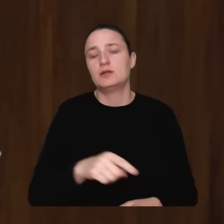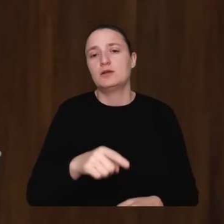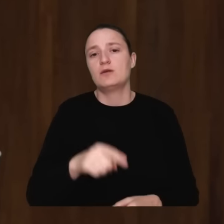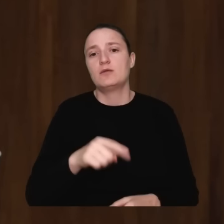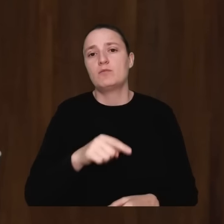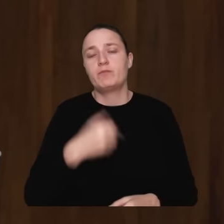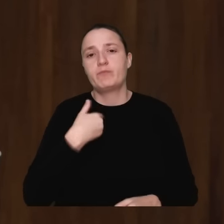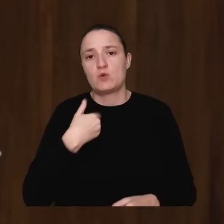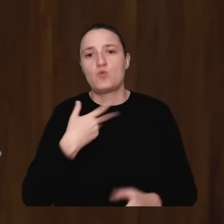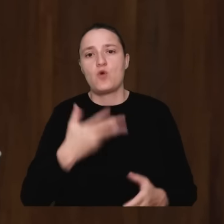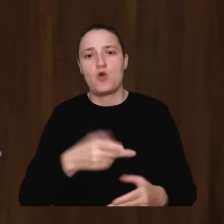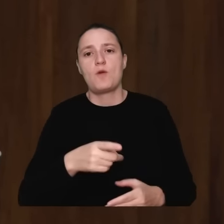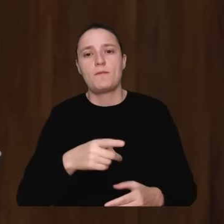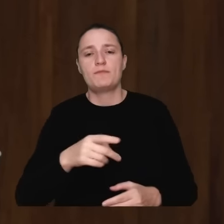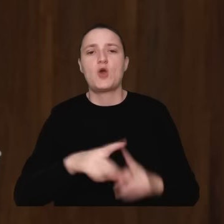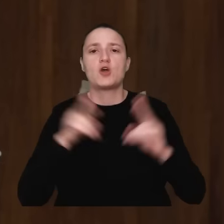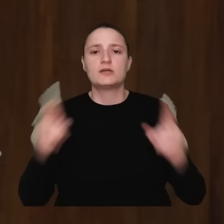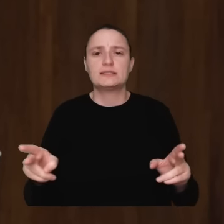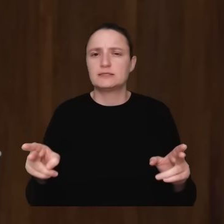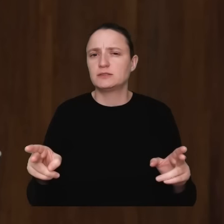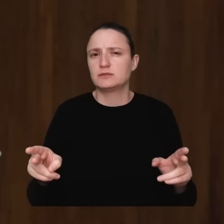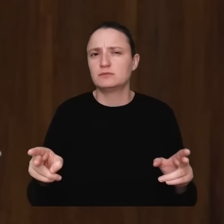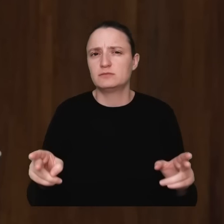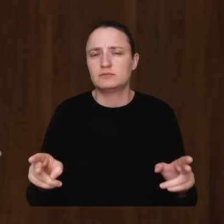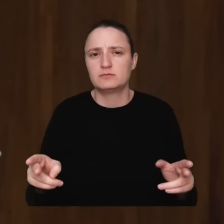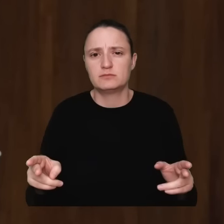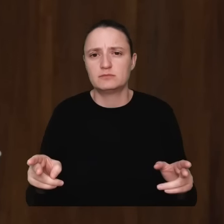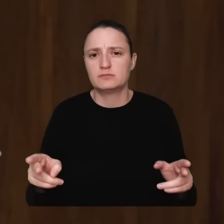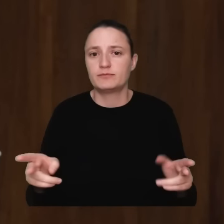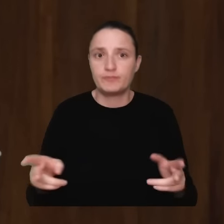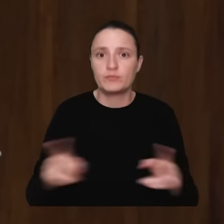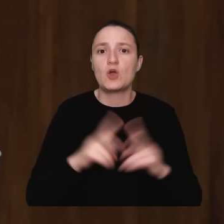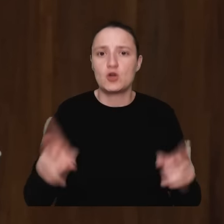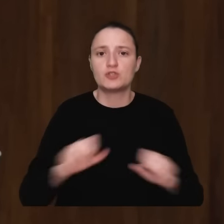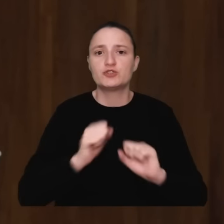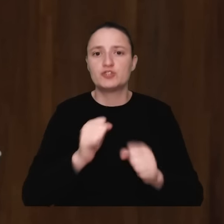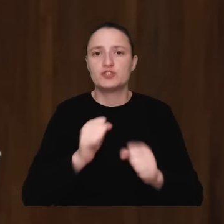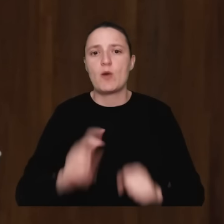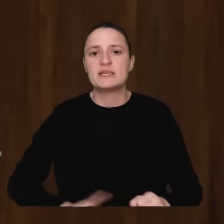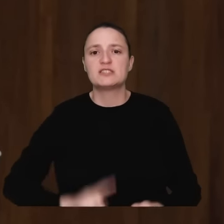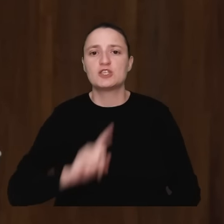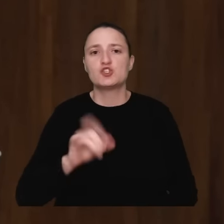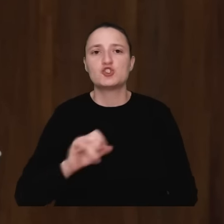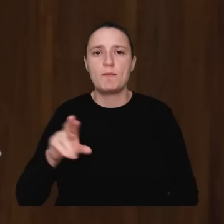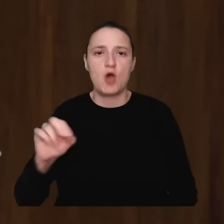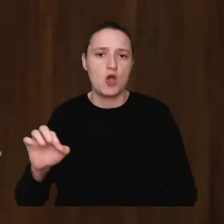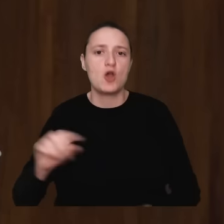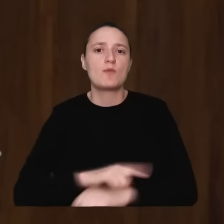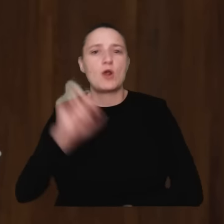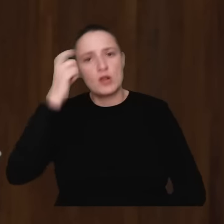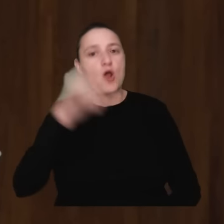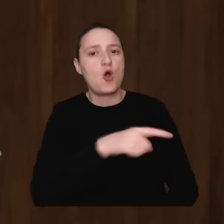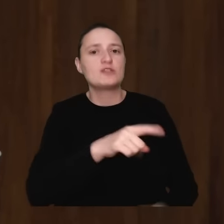funkcjonowania ministra Ziobro jako prokuratora generalnego.